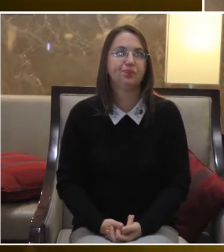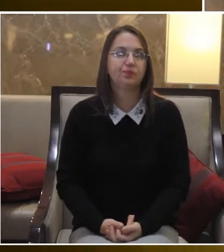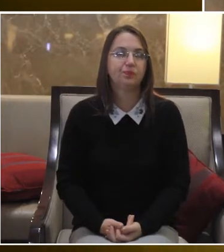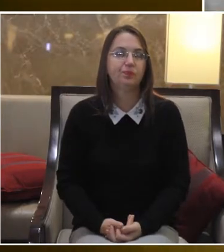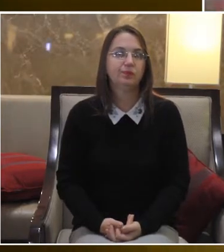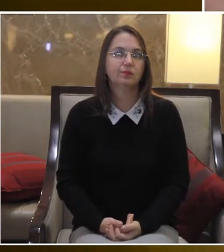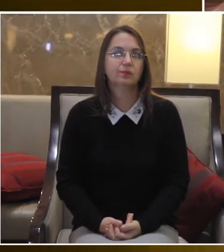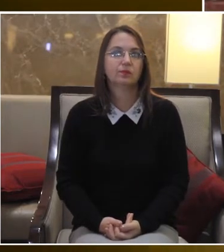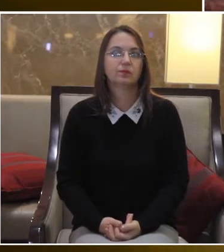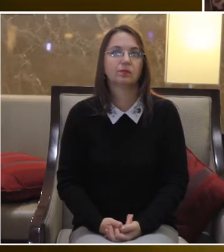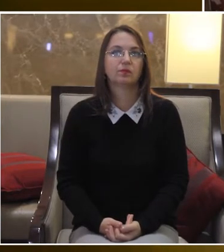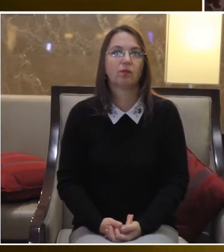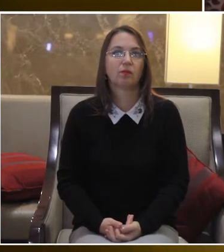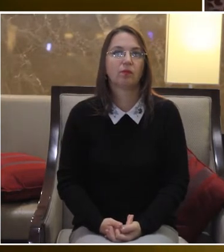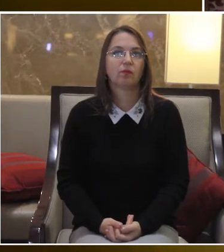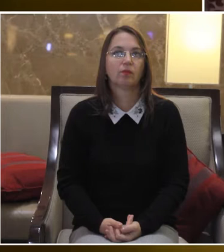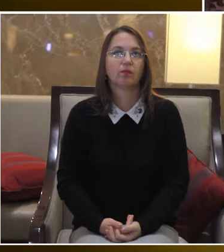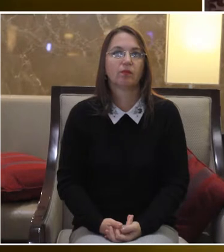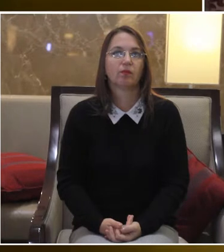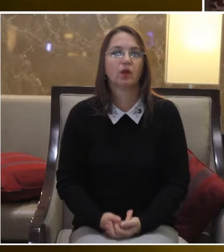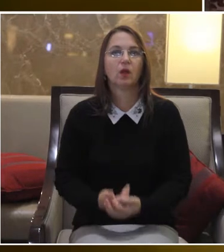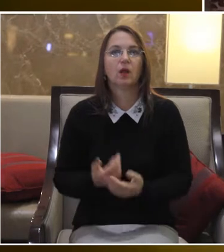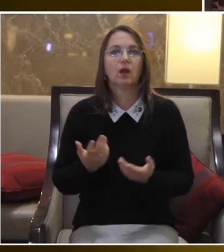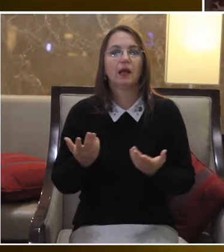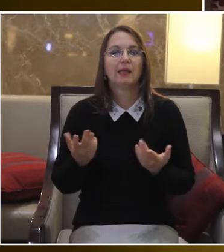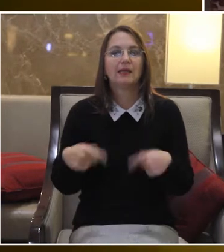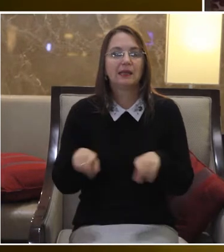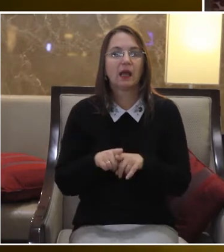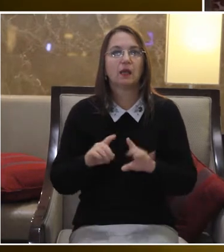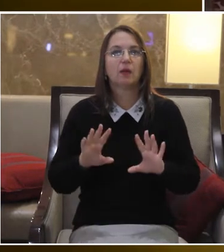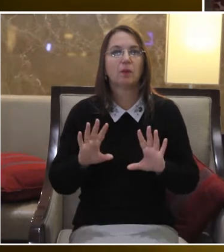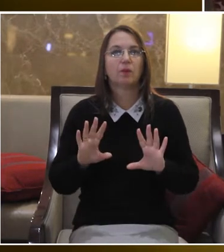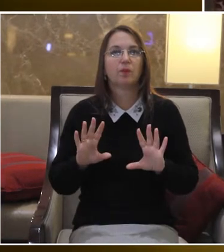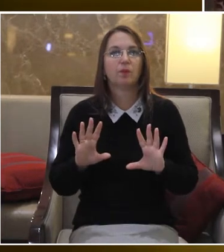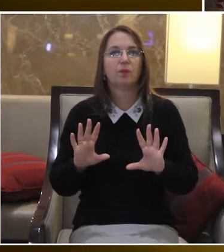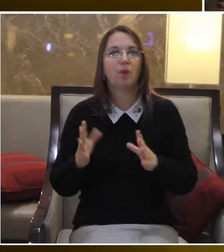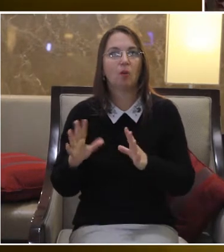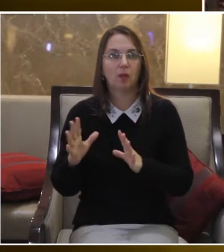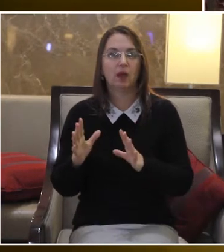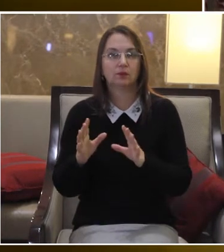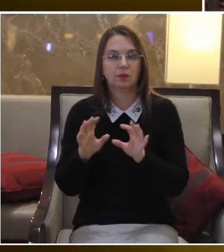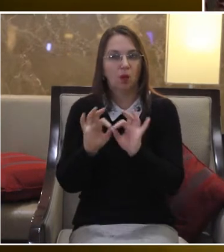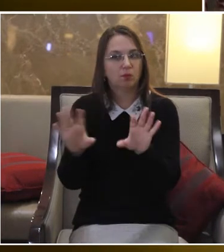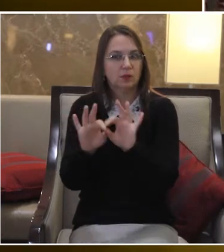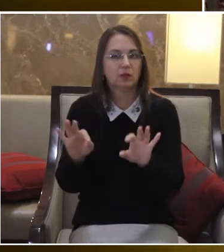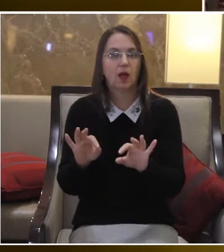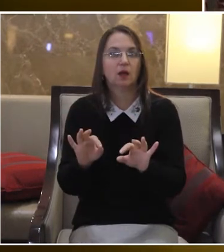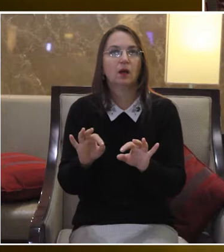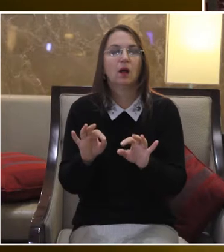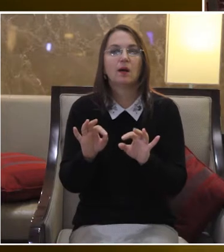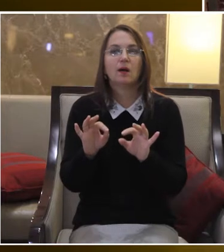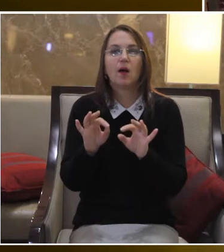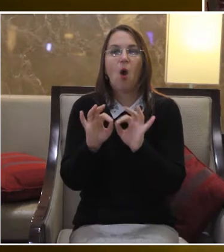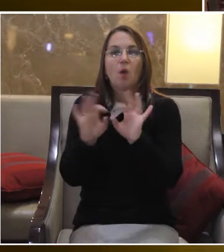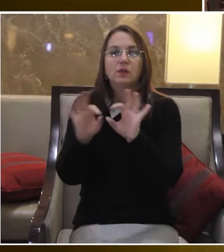документ Такі от моменти, вони доводяться до людей з інвалідністю? Як